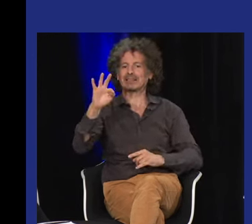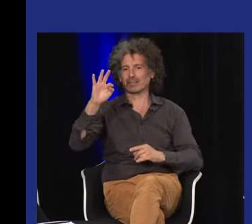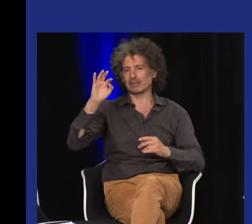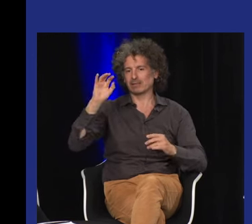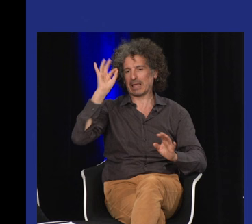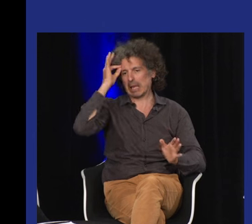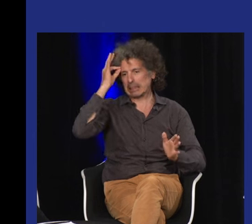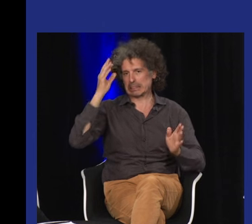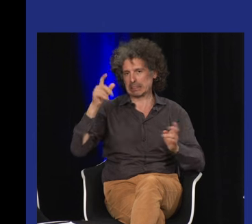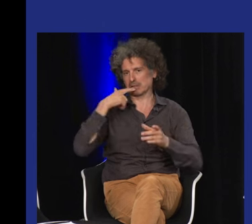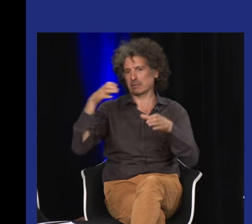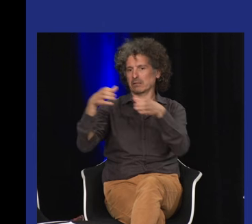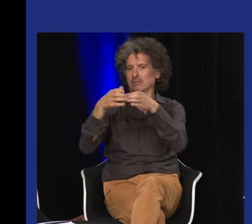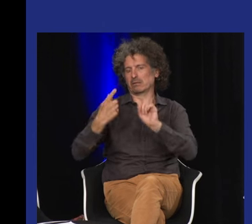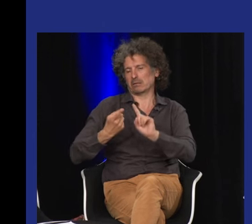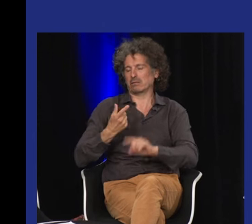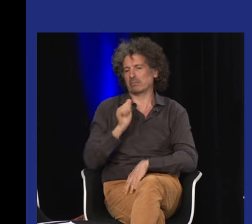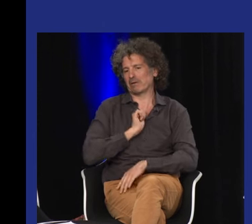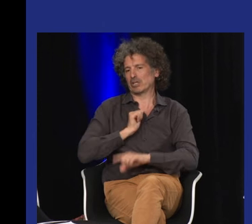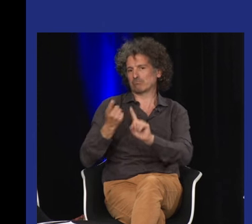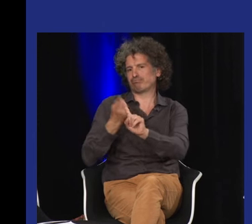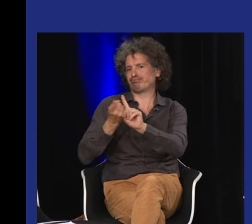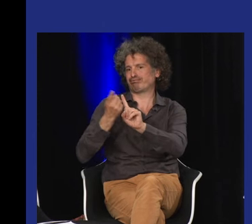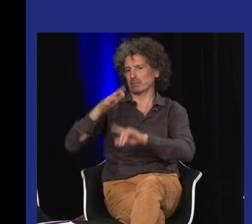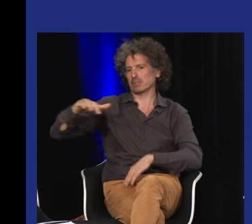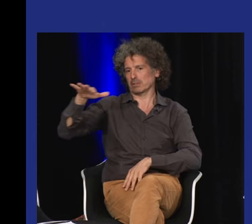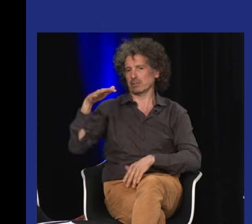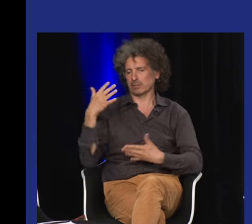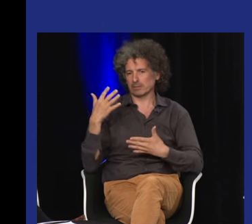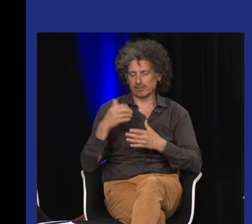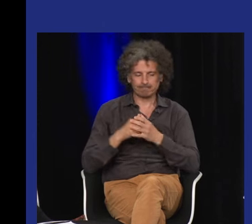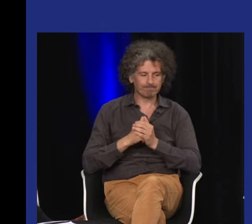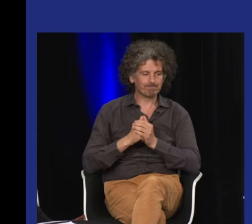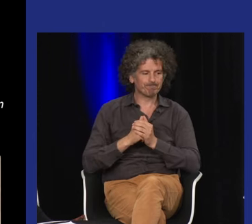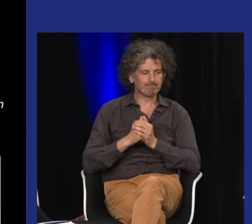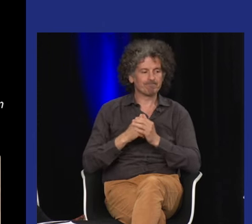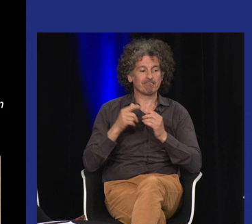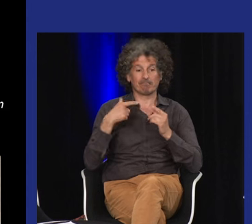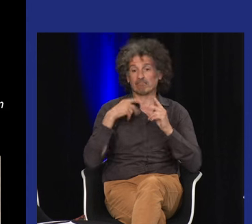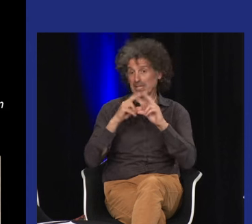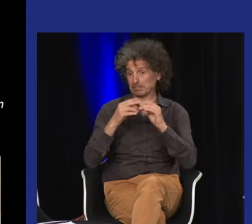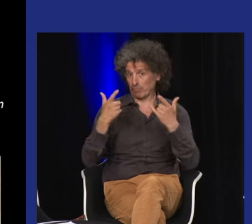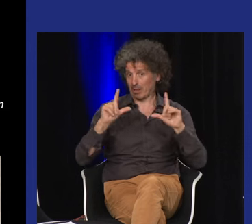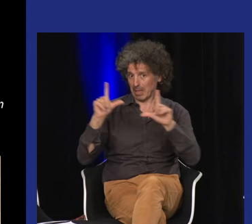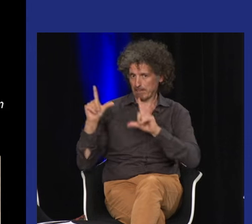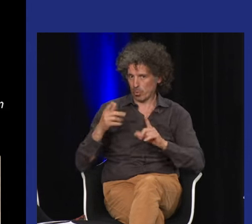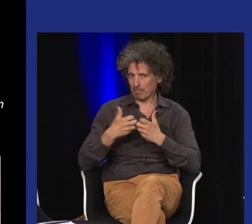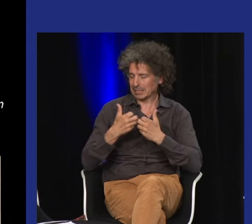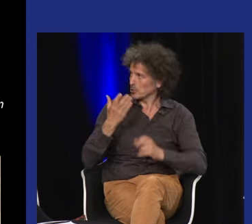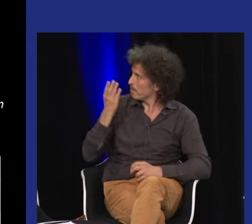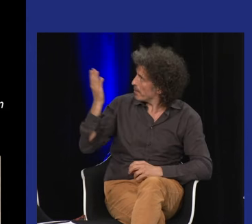l'élite, un peu l'élite de cette communauté sourde, et avaient donc